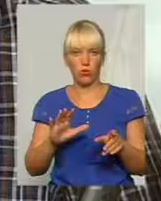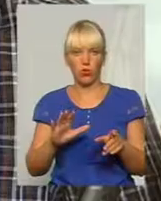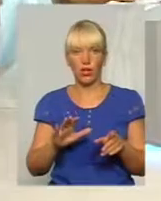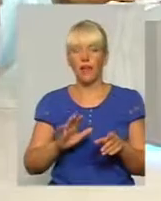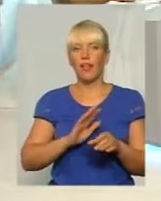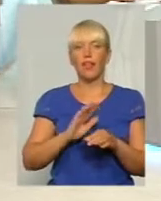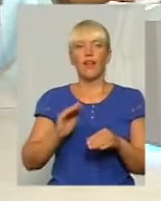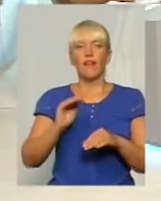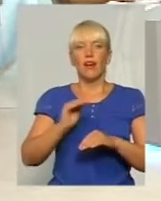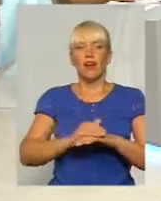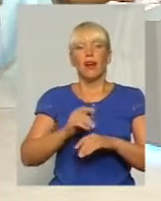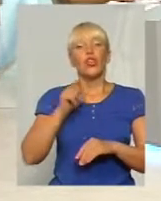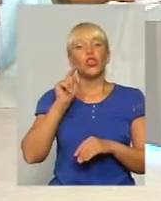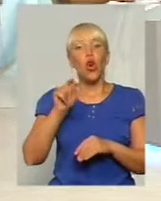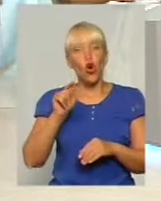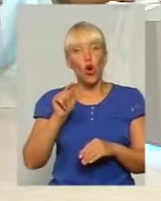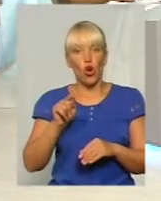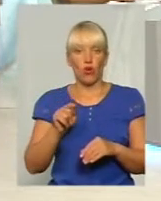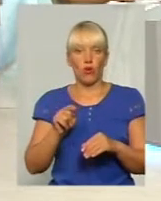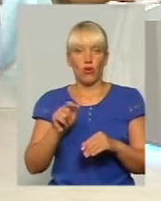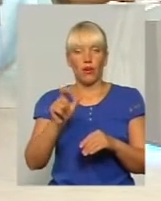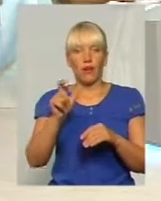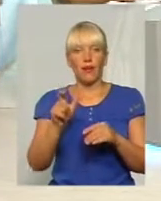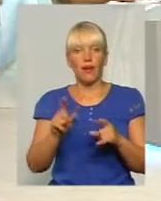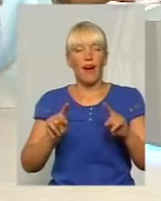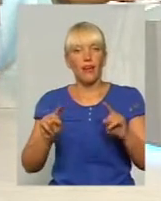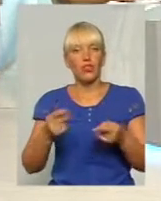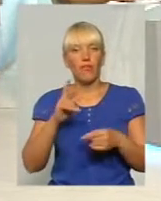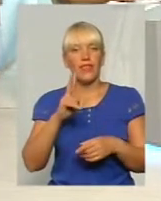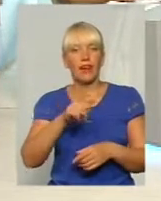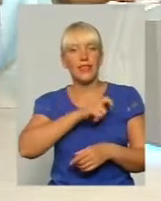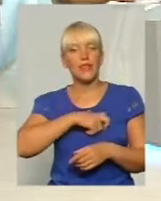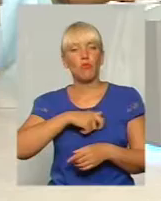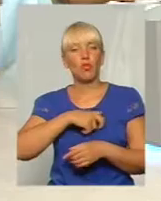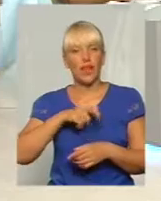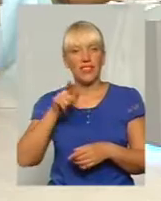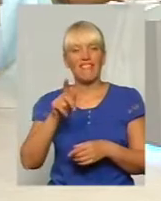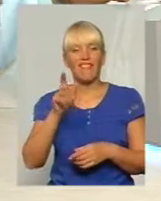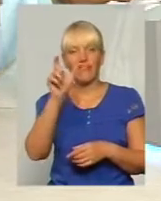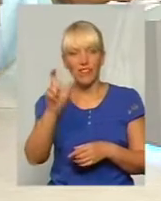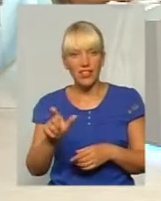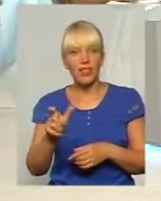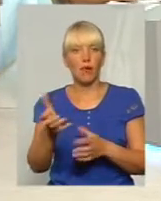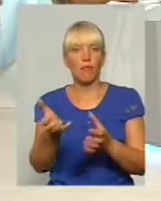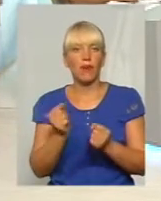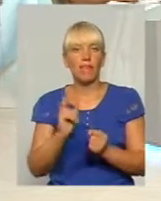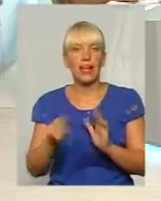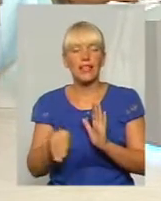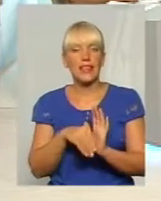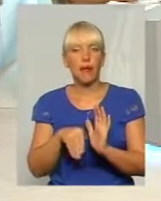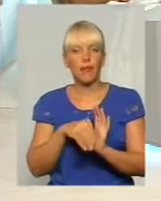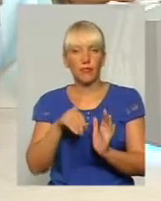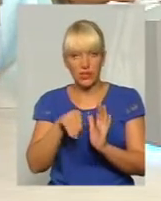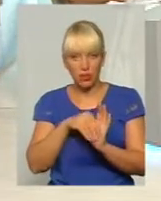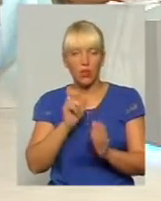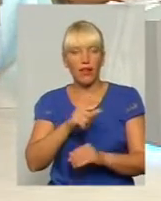Тобто, він як посадову особу, він не посадову особу за великим рахунком, він депутат обласної ради, але в нього нема посади,